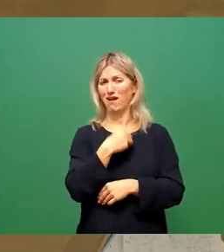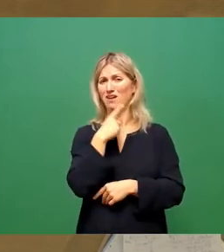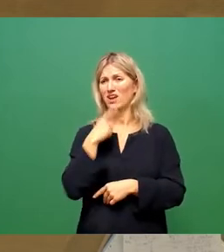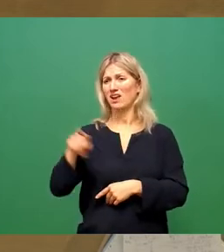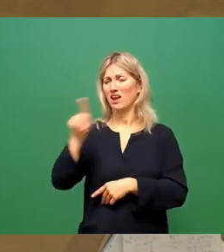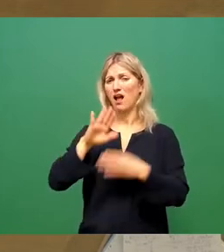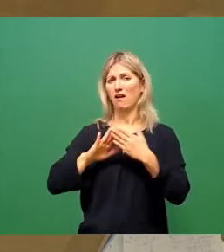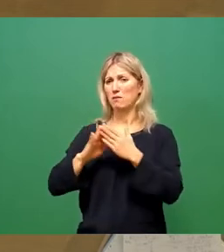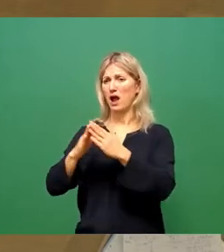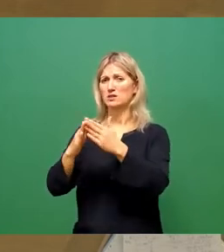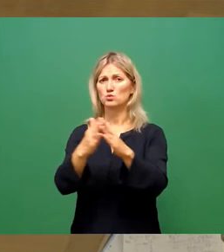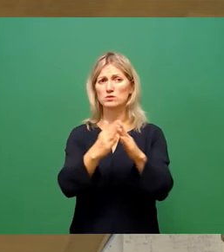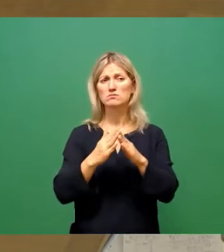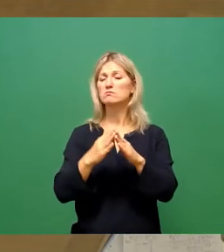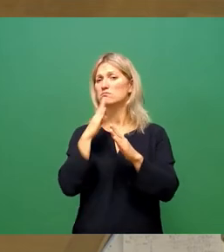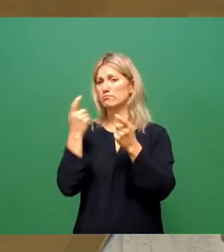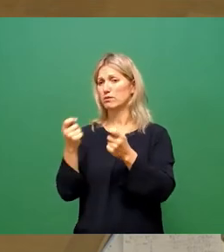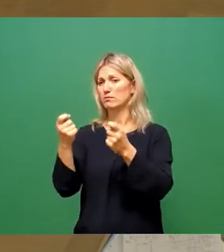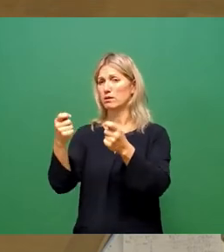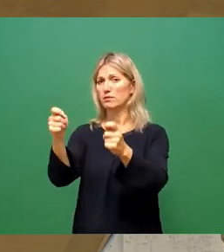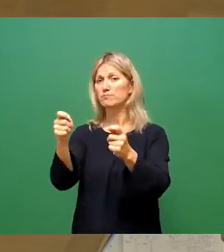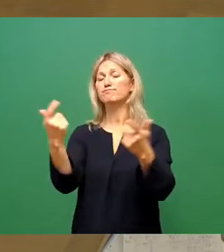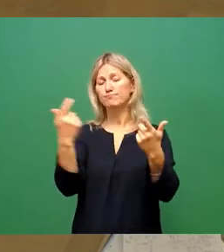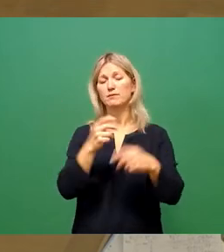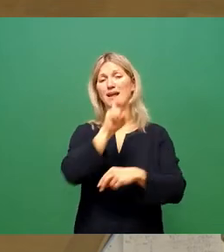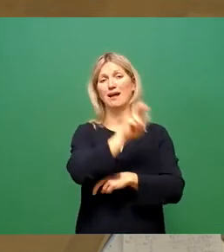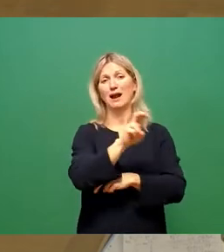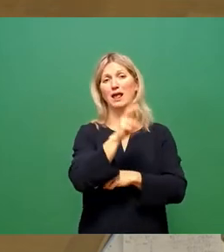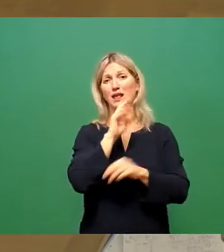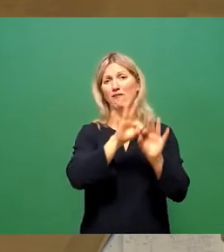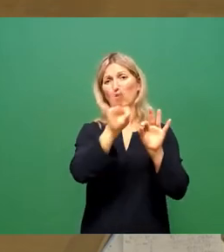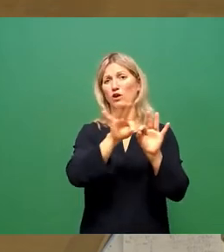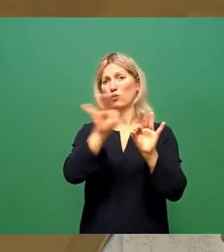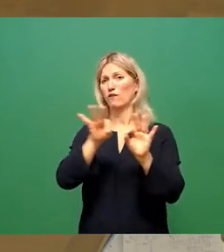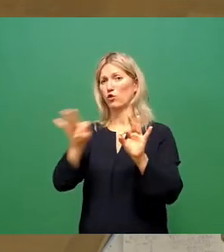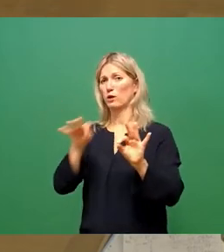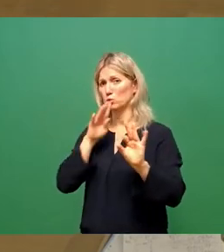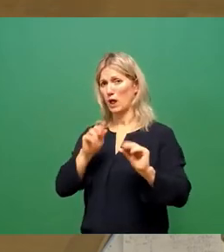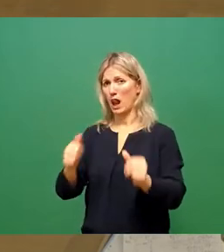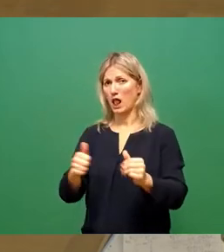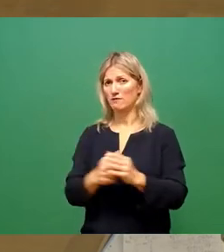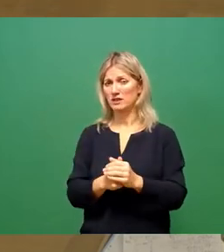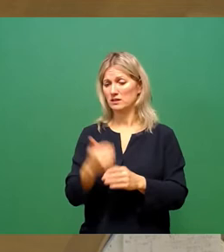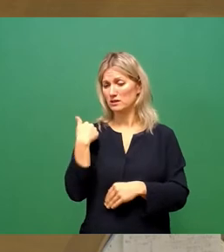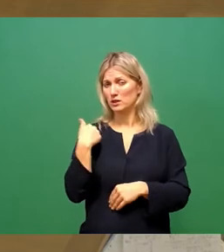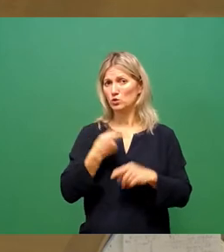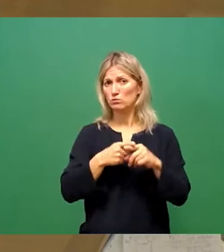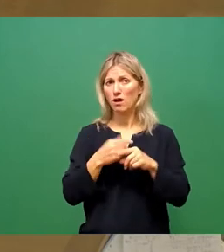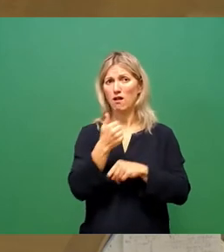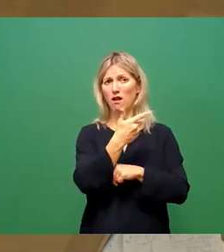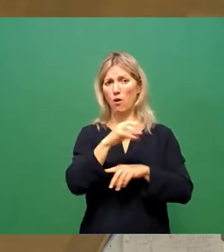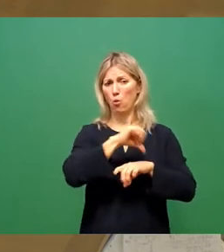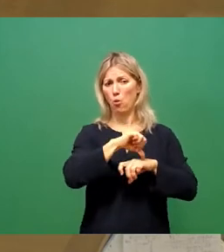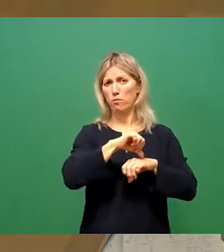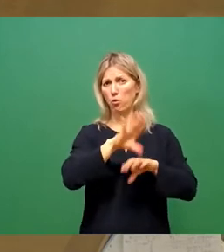Personalklinik übergreifend aushelfen im städtischen Klinikum. Es wurden teilweise Operationen abgesagt. Unsere